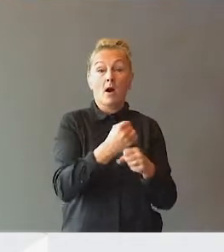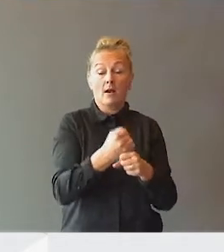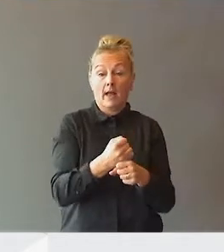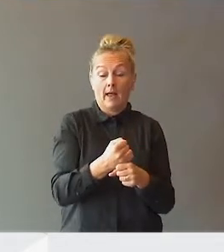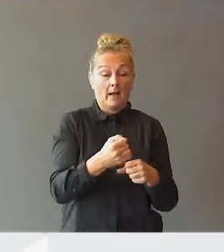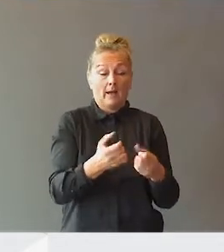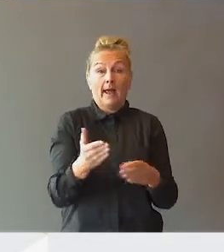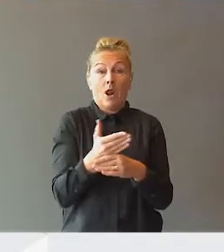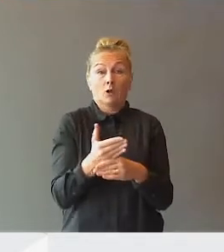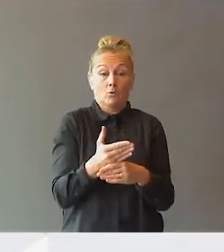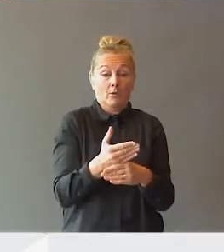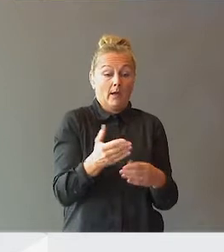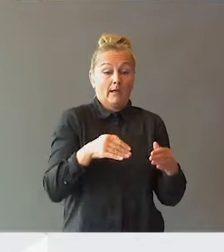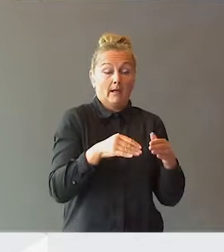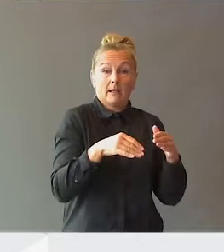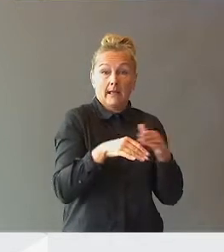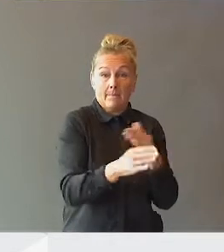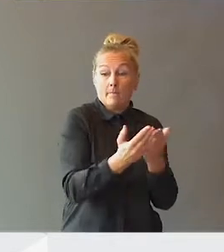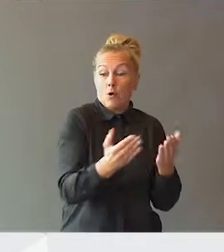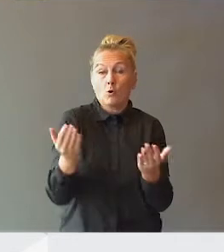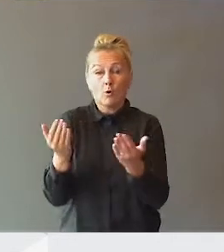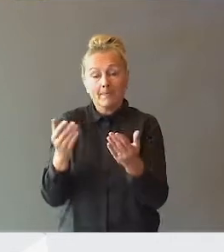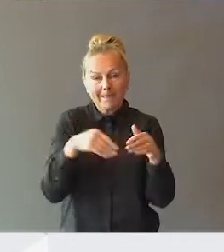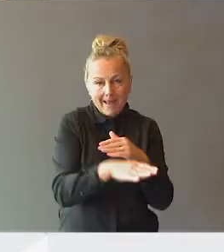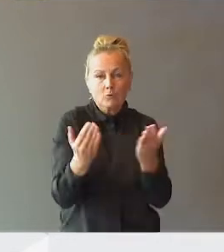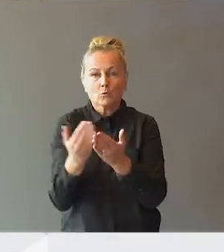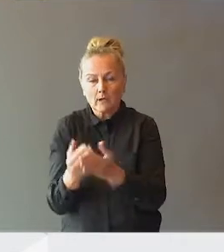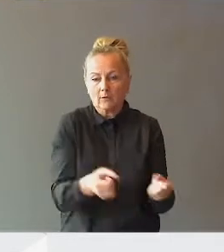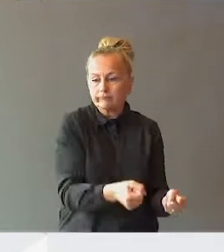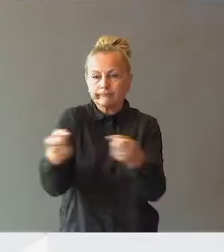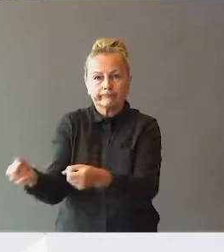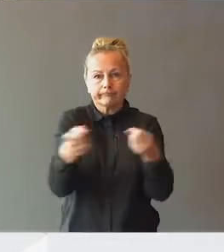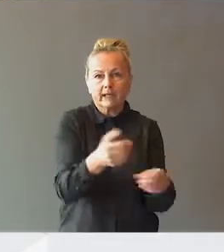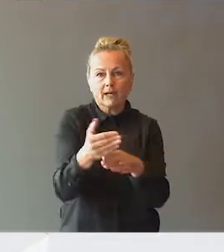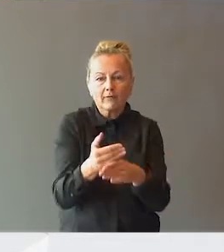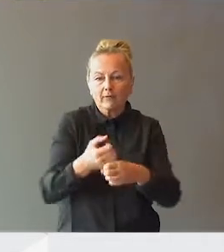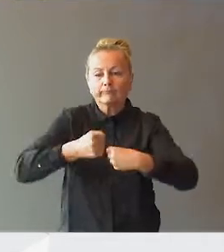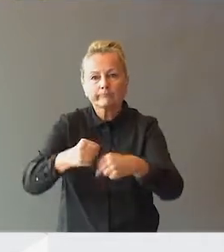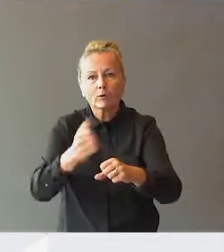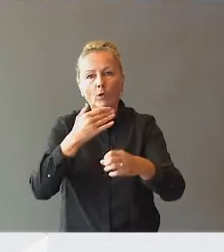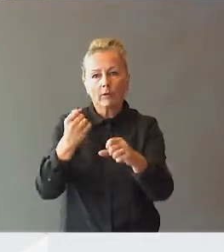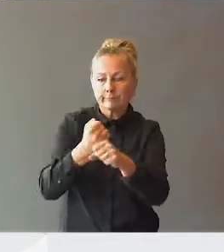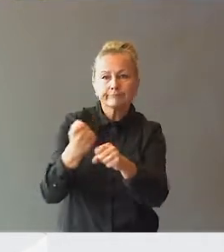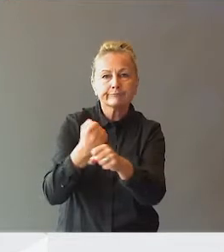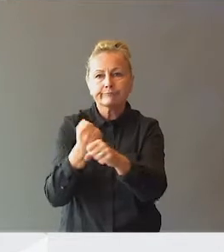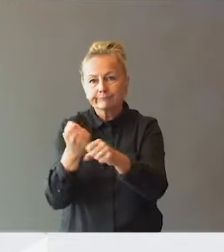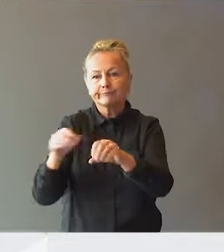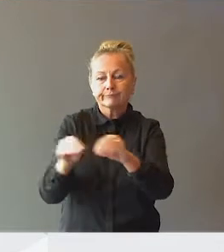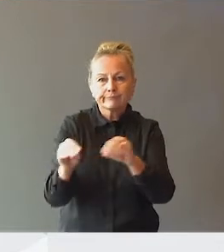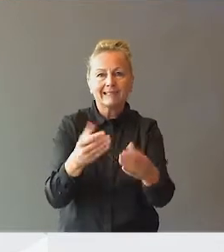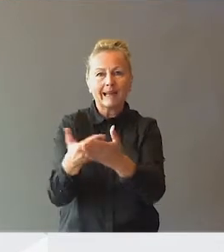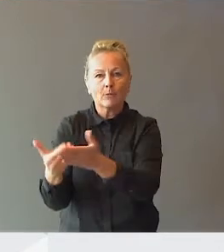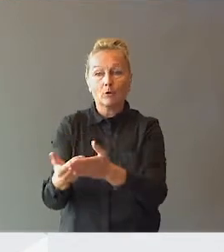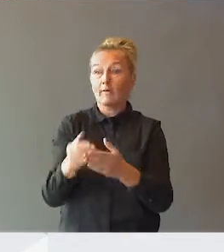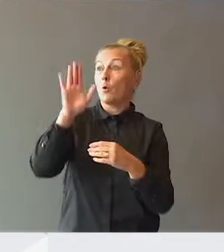og skole for at vi skal få til et godt samarbeid og gode opplæringstilbud. Og vi går ut hver eneste dag og har faglige samtaler